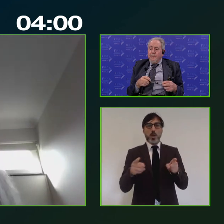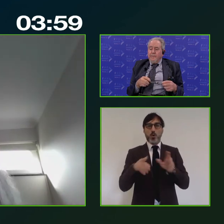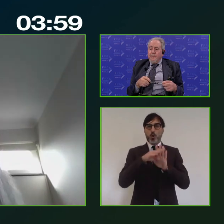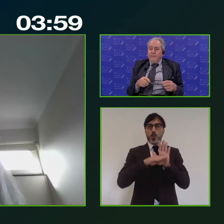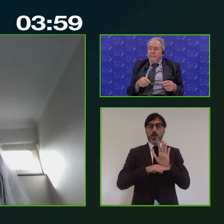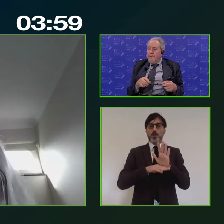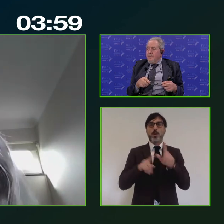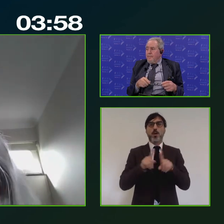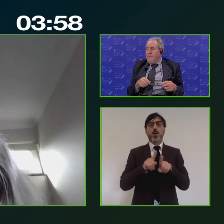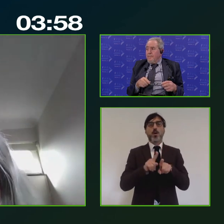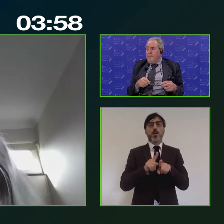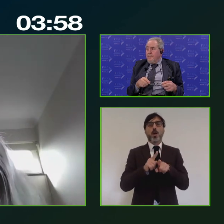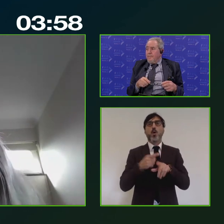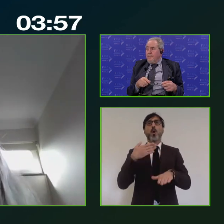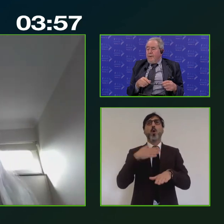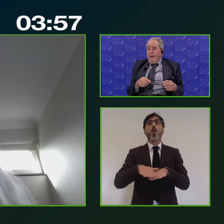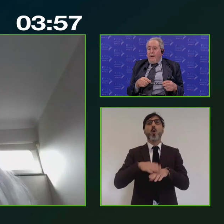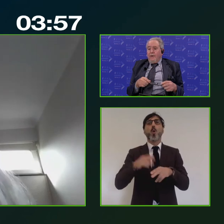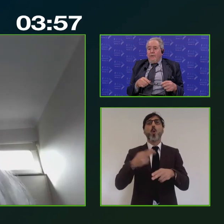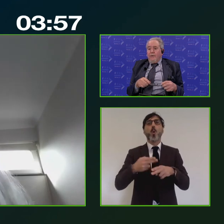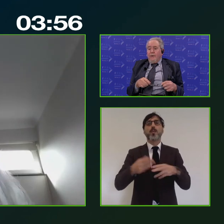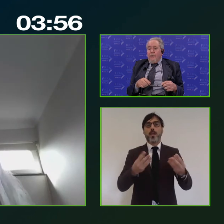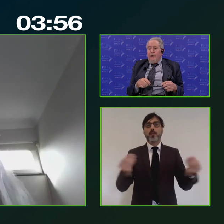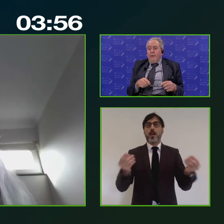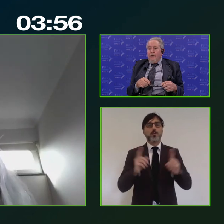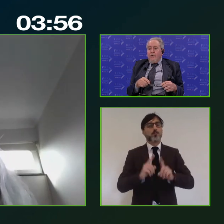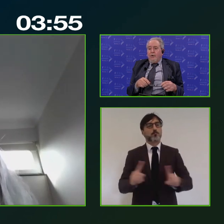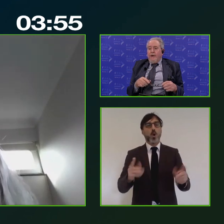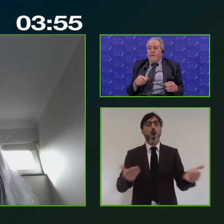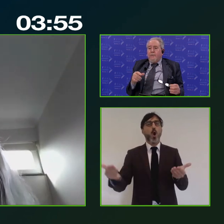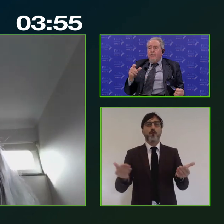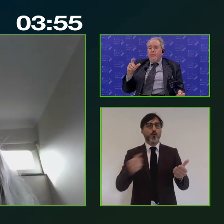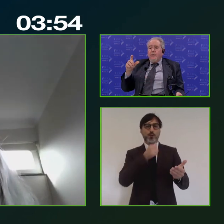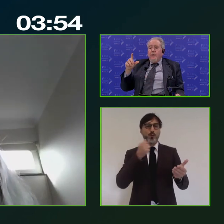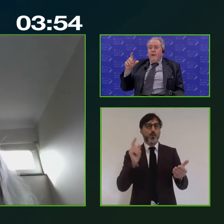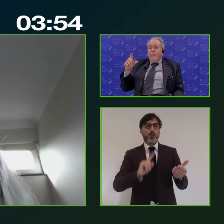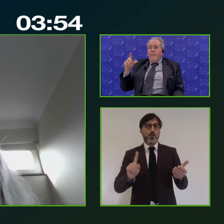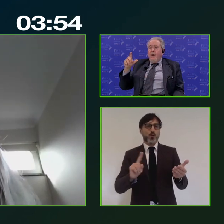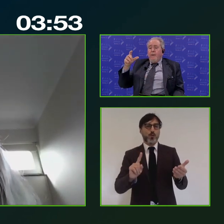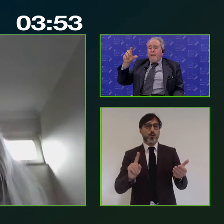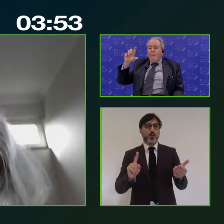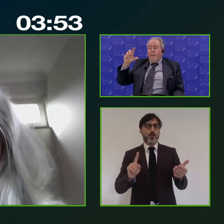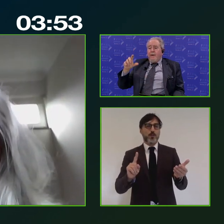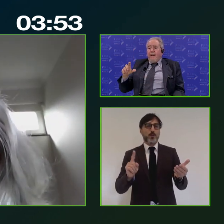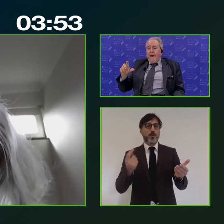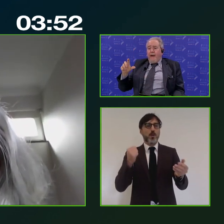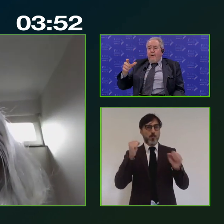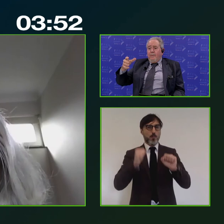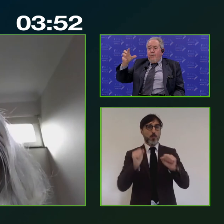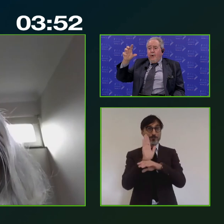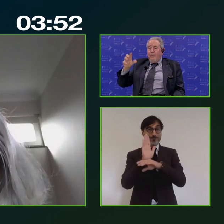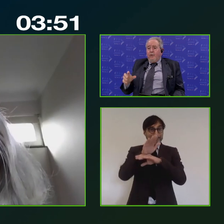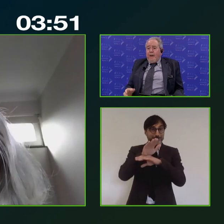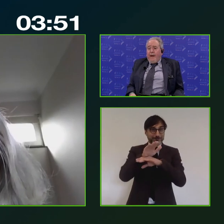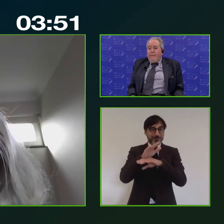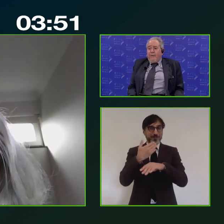è un esercizio di grande utilità diciamo così ma anche questo può rimettere può mettere ecco